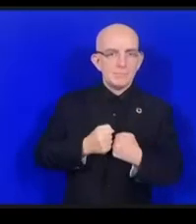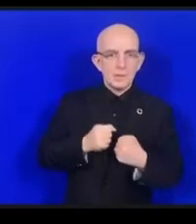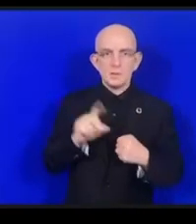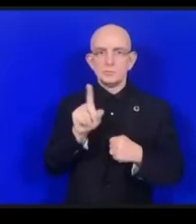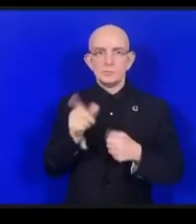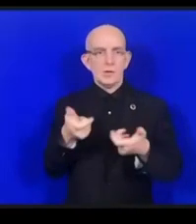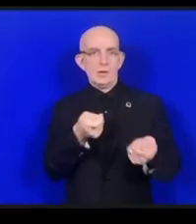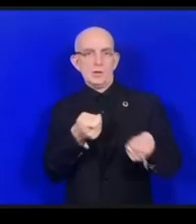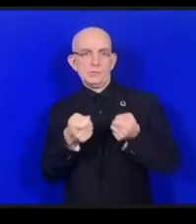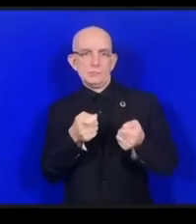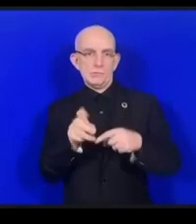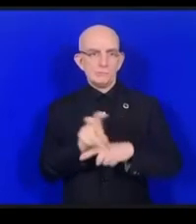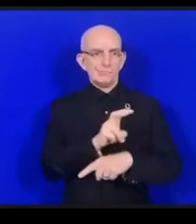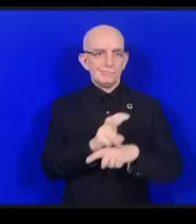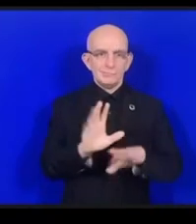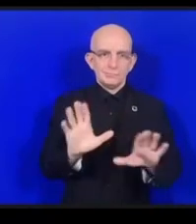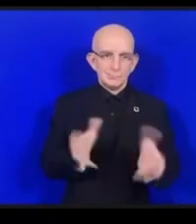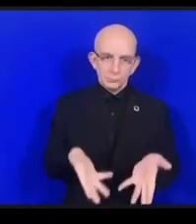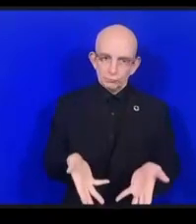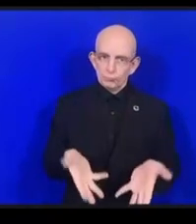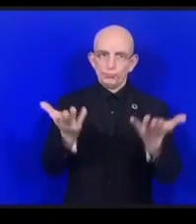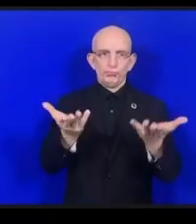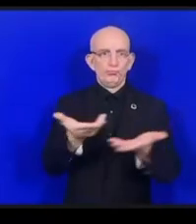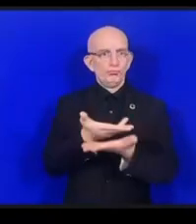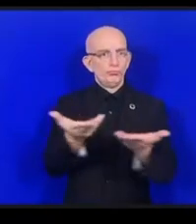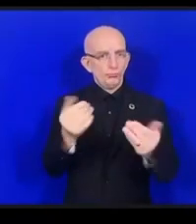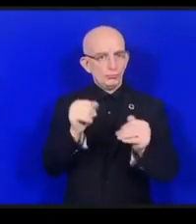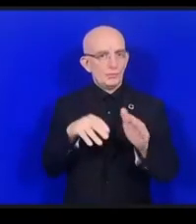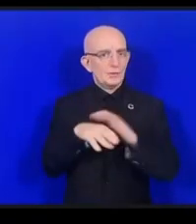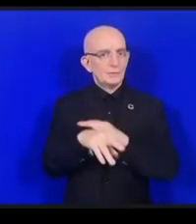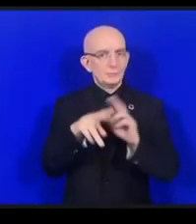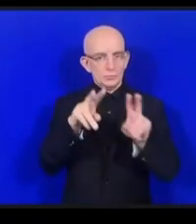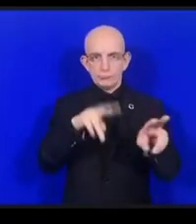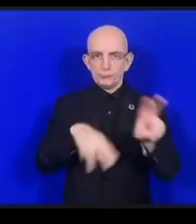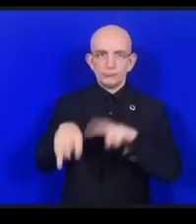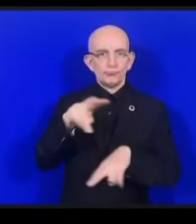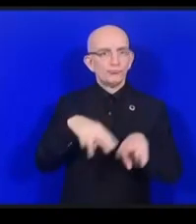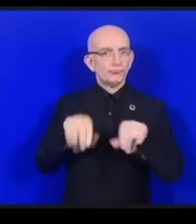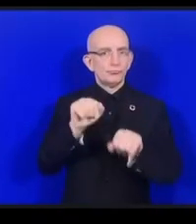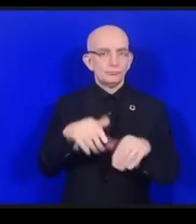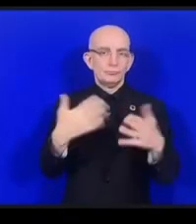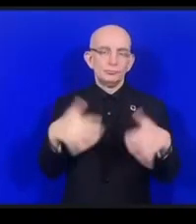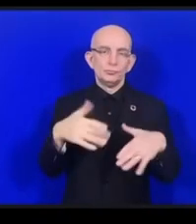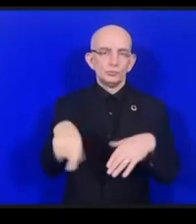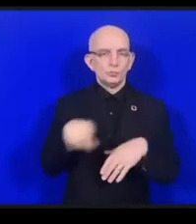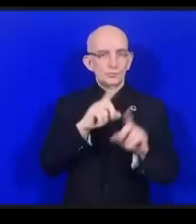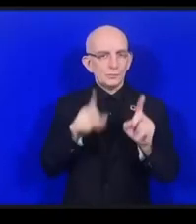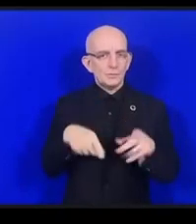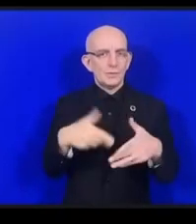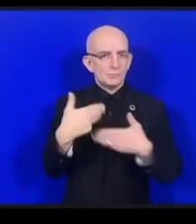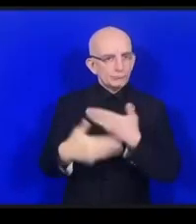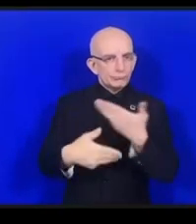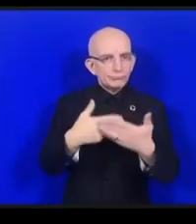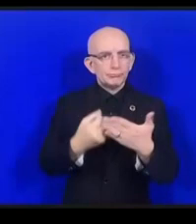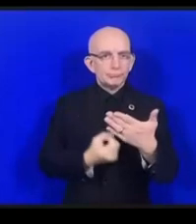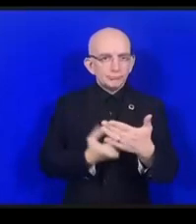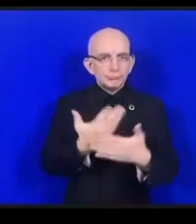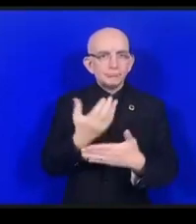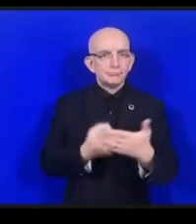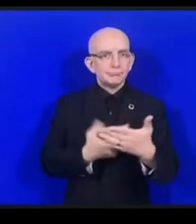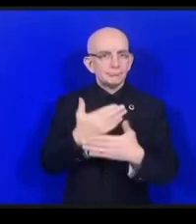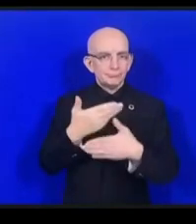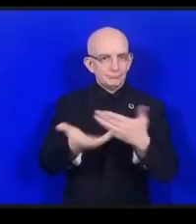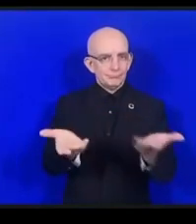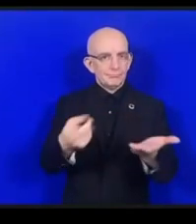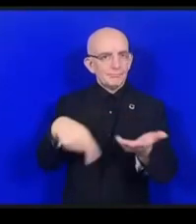そして生きたコンテンツそしてそれぞれが法説的で全ての声が届くしか